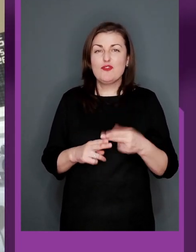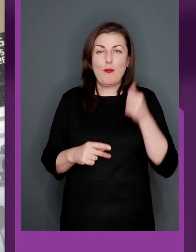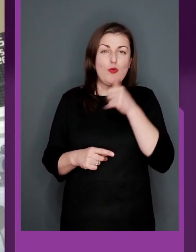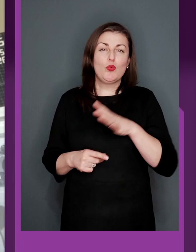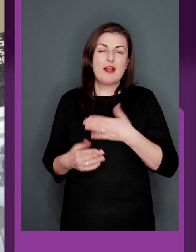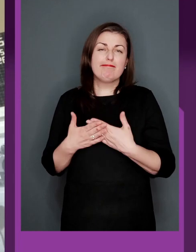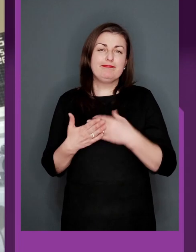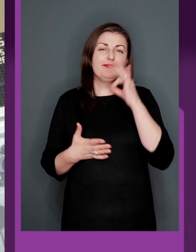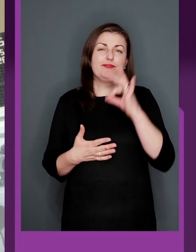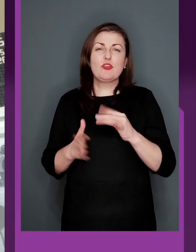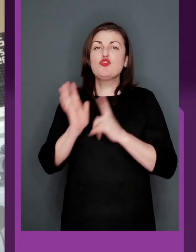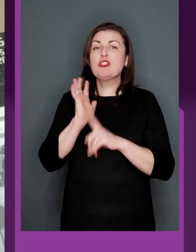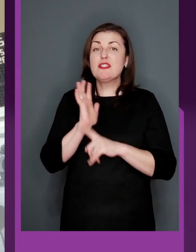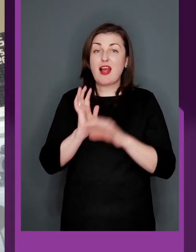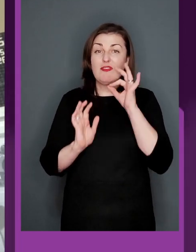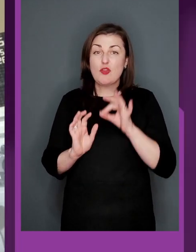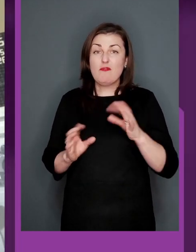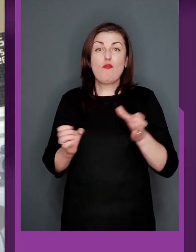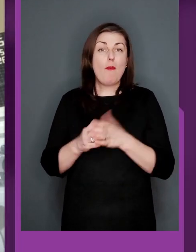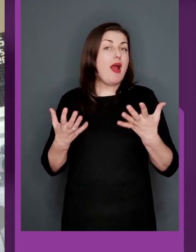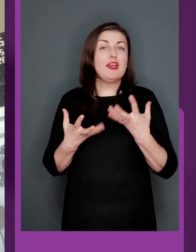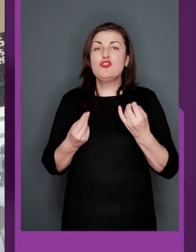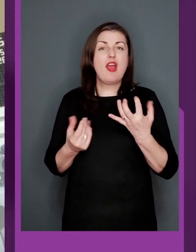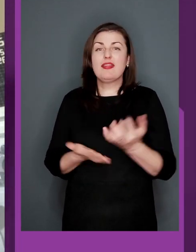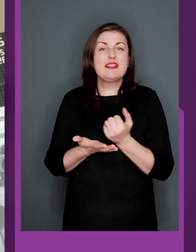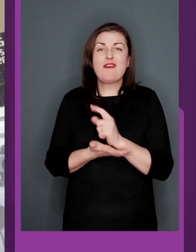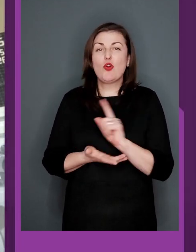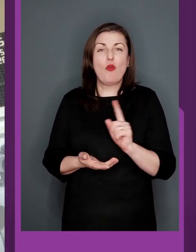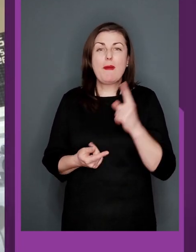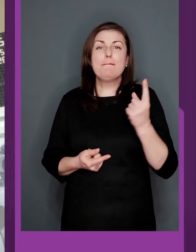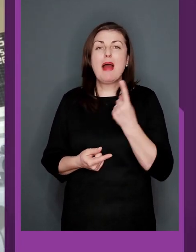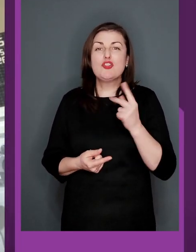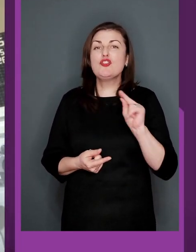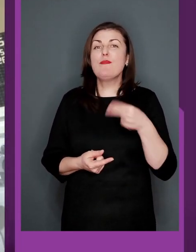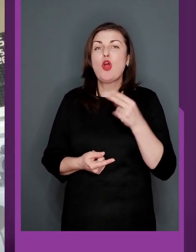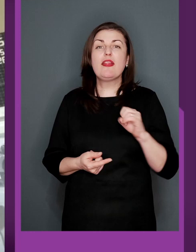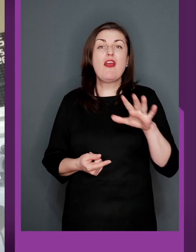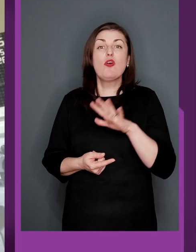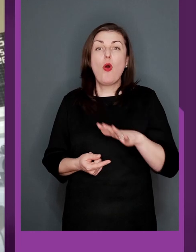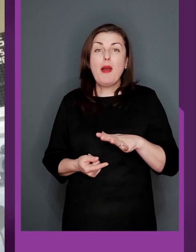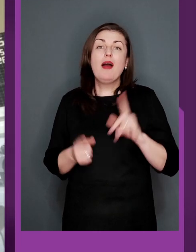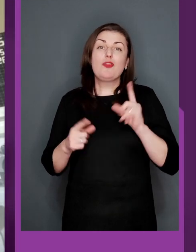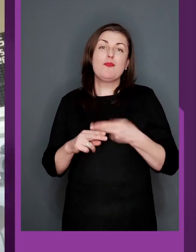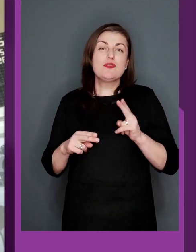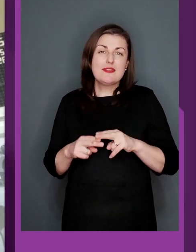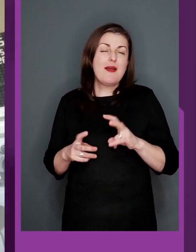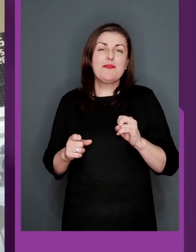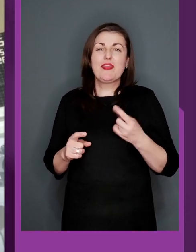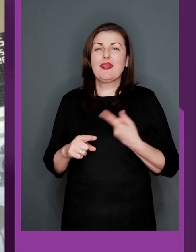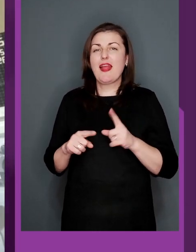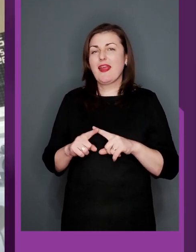в нас було відсотків 60 в команді, які ще не завойовували першість чемпіонату Європи. Тому це не